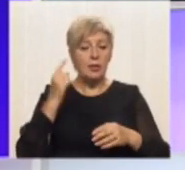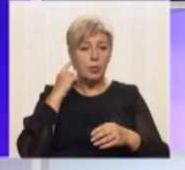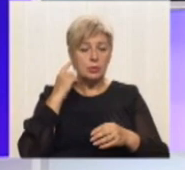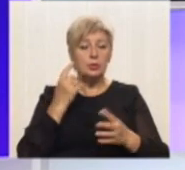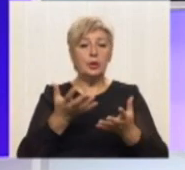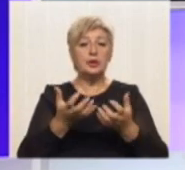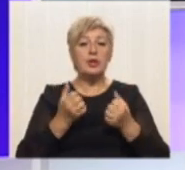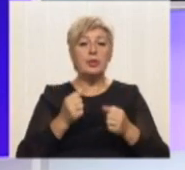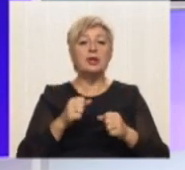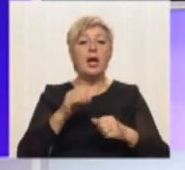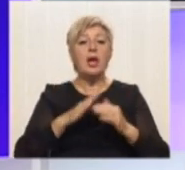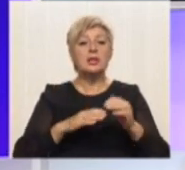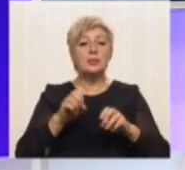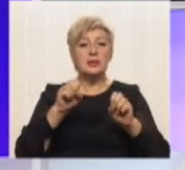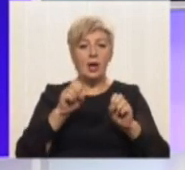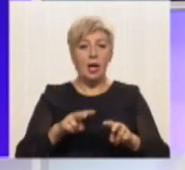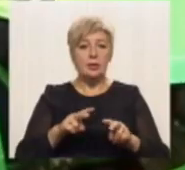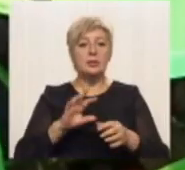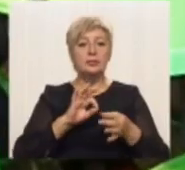сюжеті кореспондентів Суспільного.